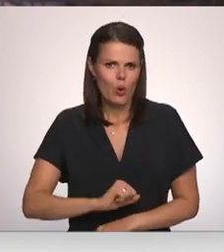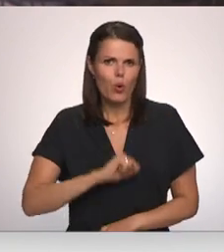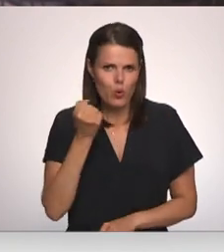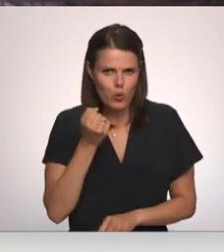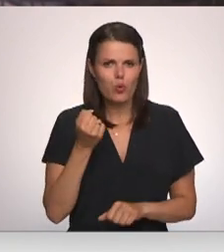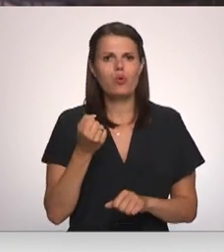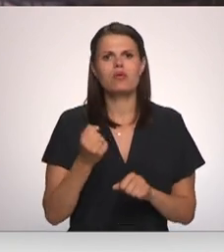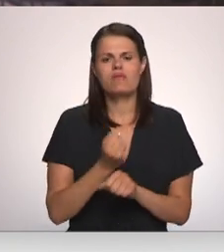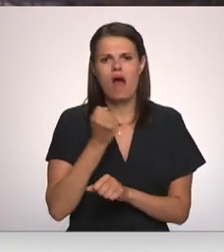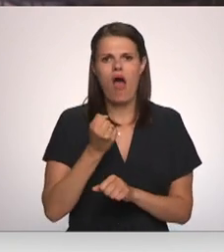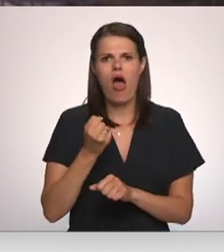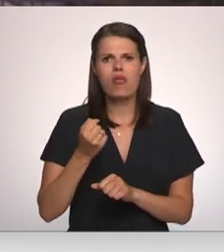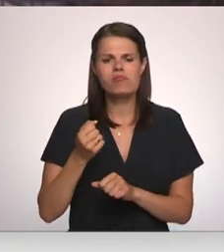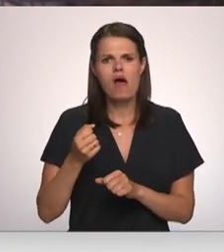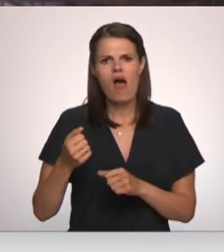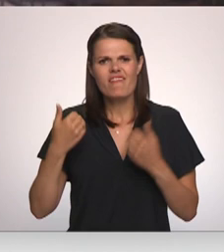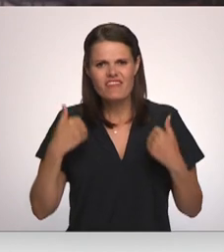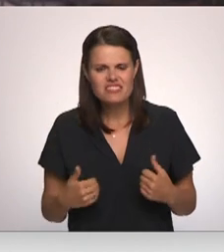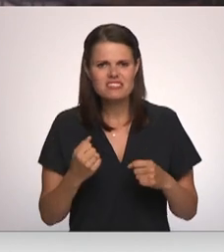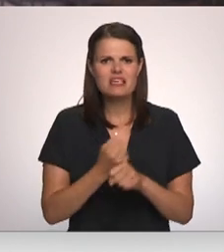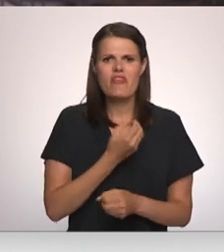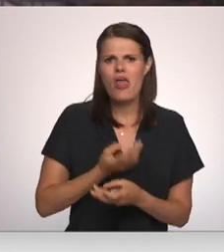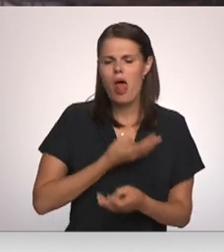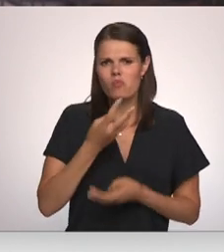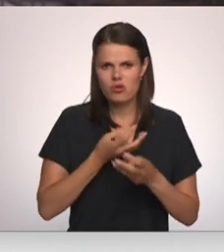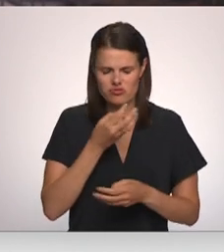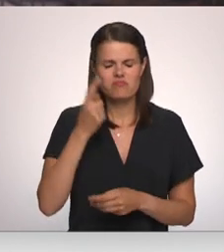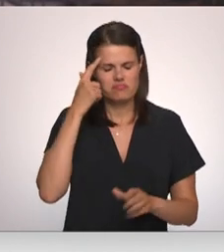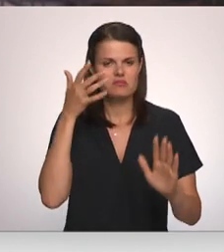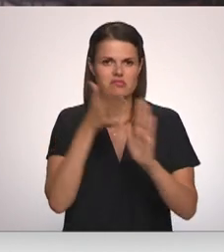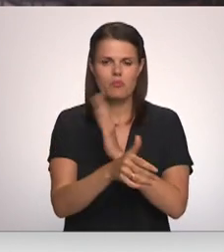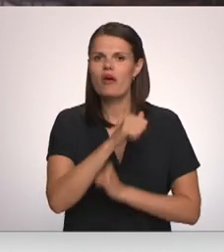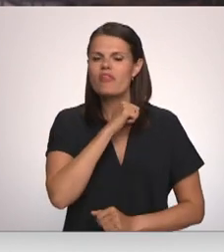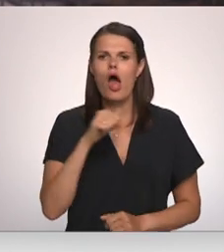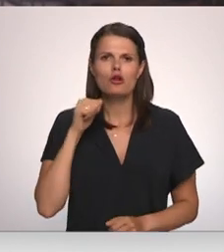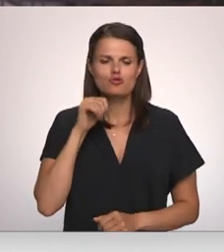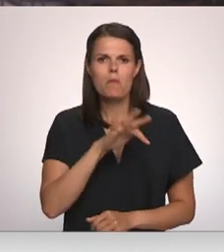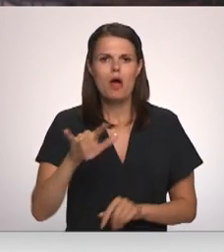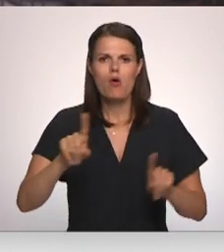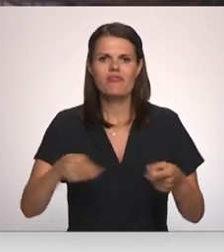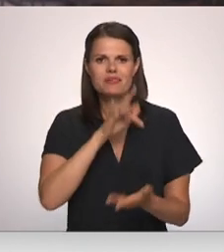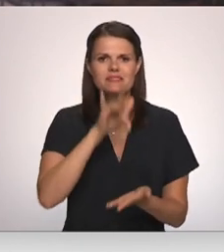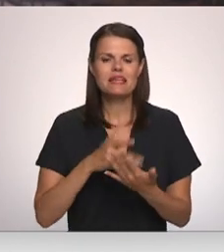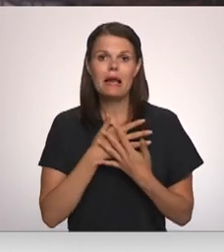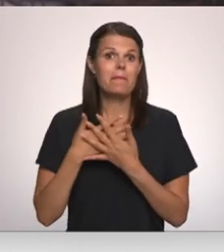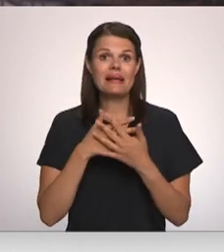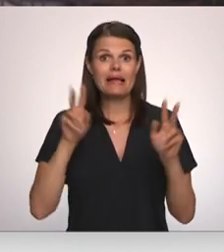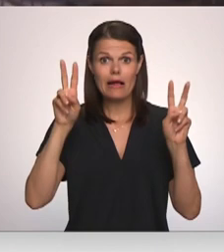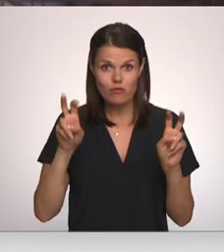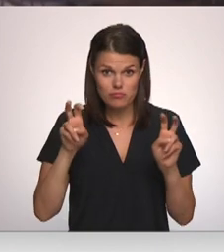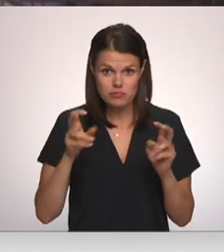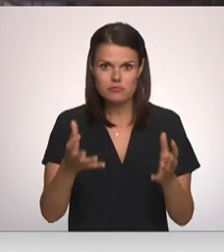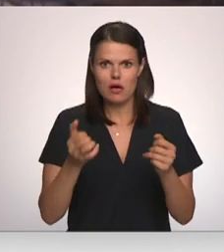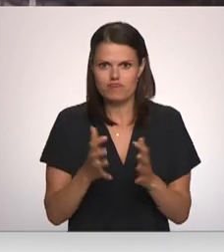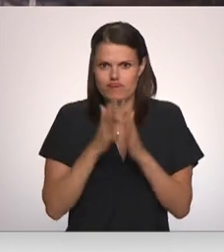fiziski, gan emocionāli. To saprot arī tālsu ģimeņu un bērnu attīstības centrā Brīnumiņš, tāpēc pēc tam, kad saņemts būtisks